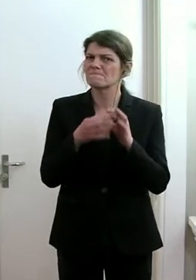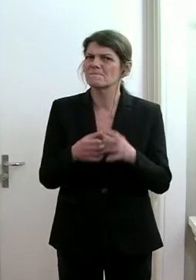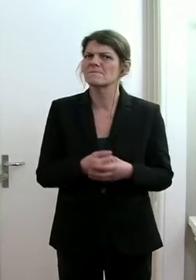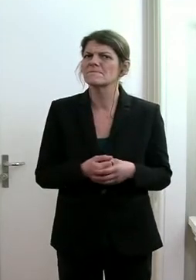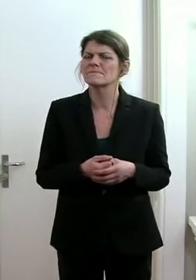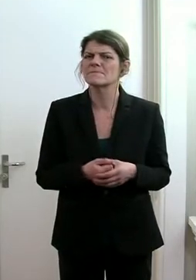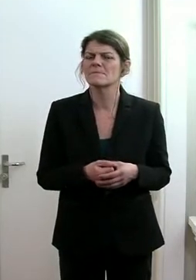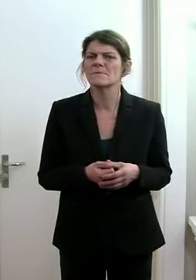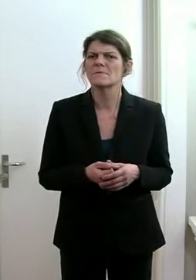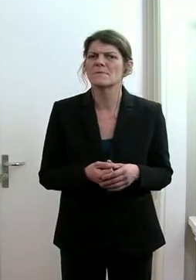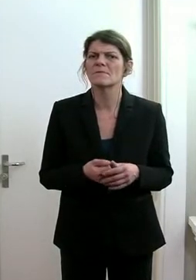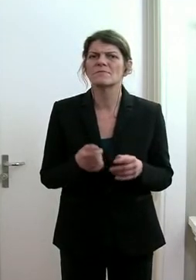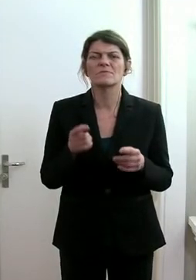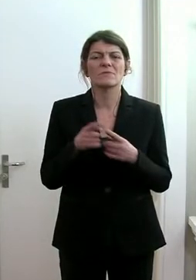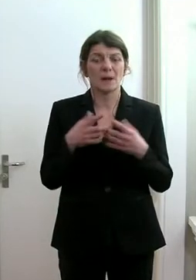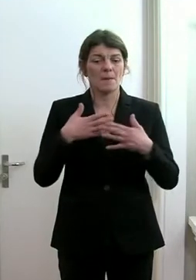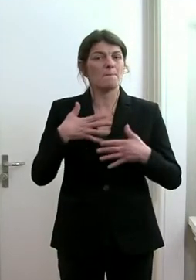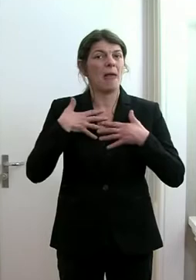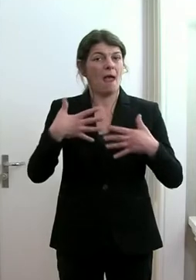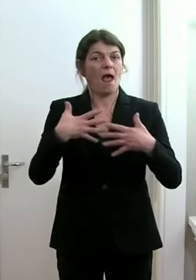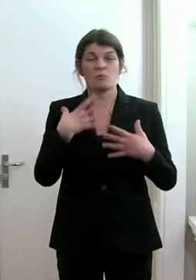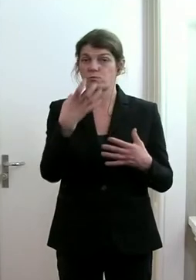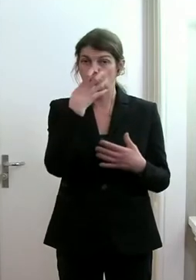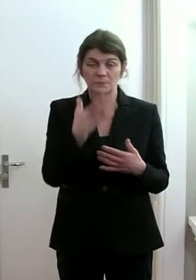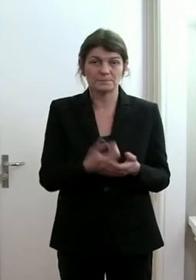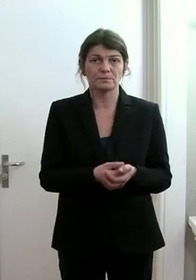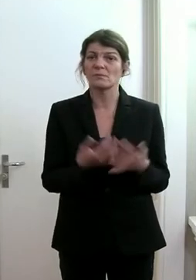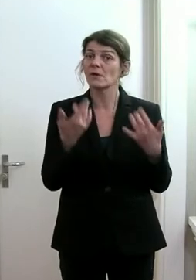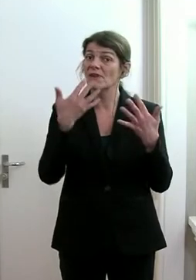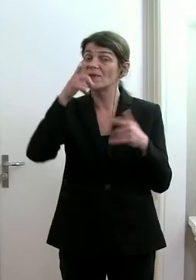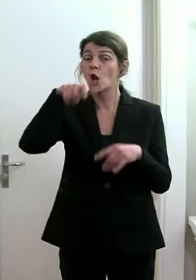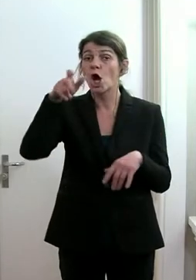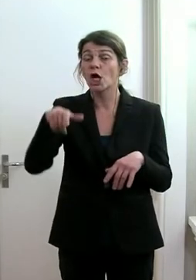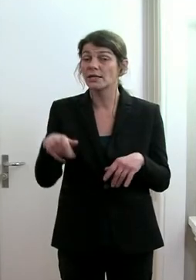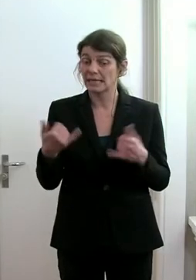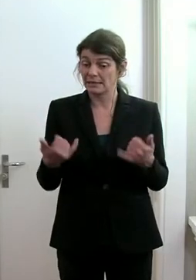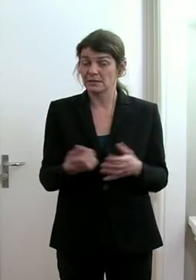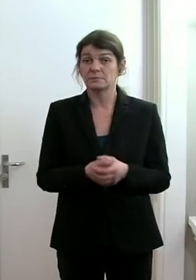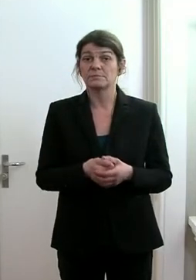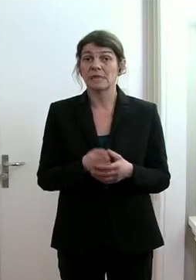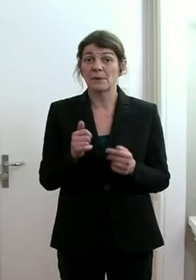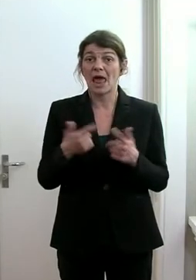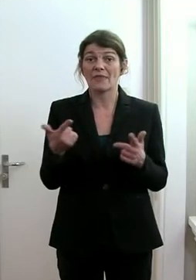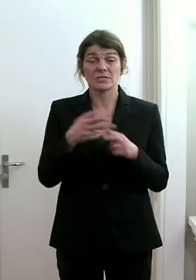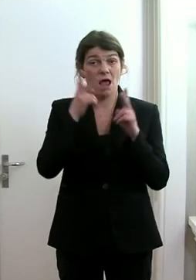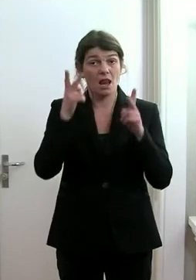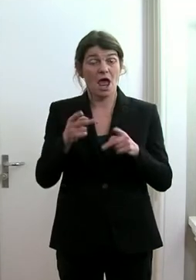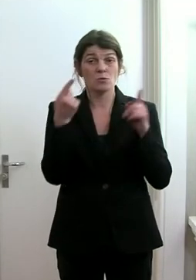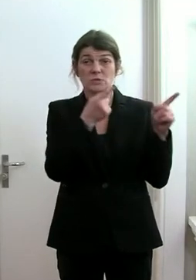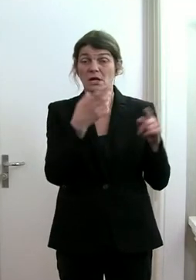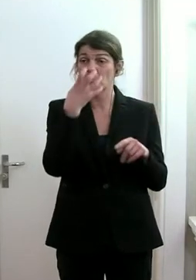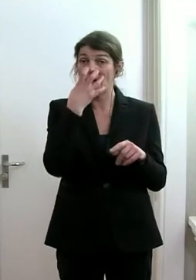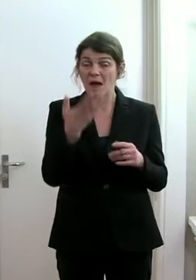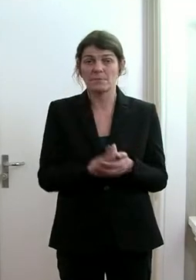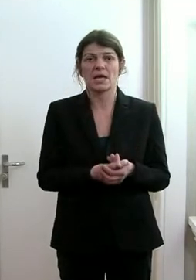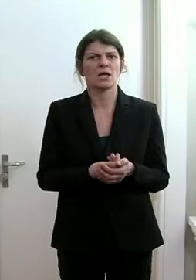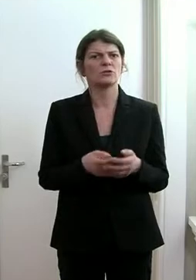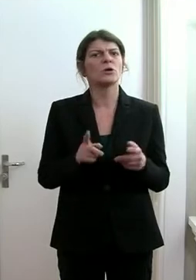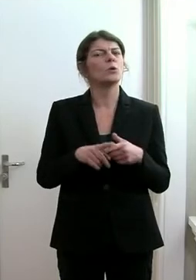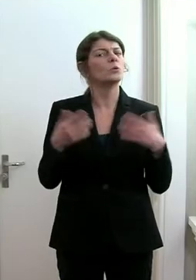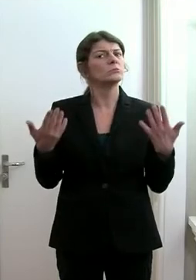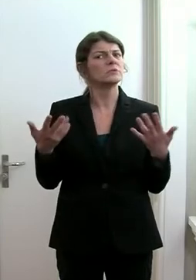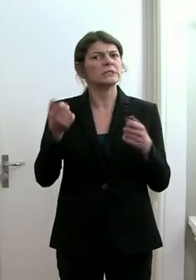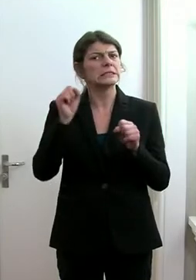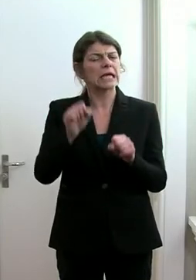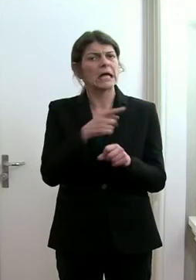Bezüglich den Beatmungen, wie viele Leute werden im Landesspital derzeit beatmet und was kann das